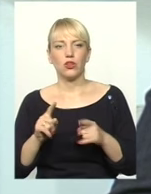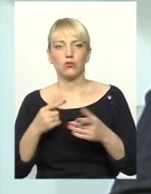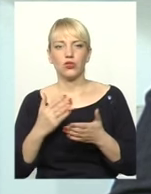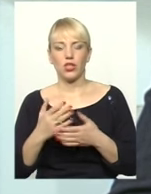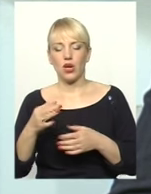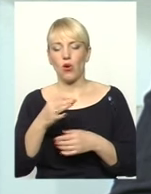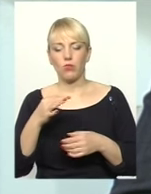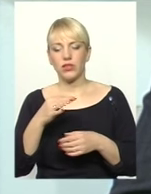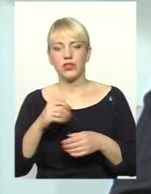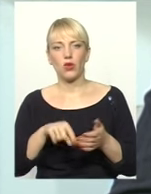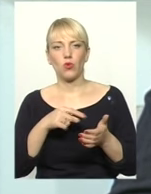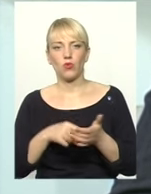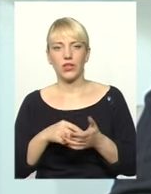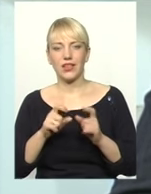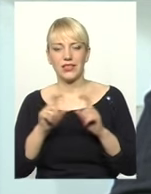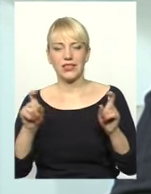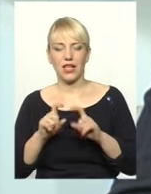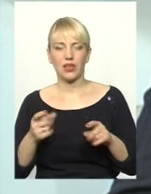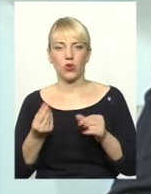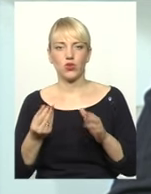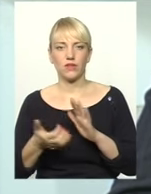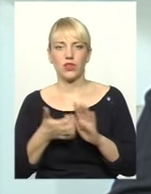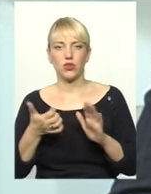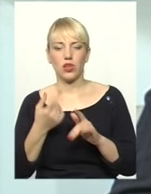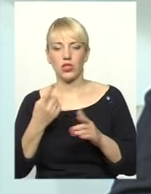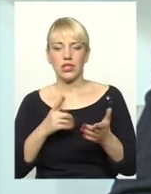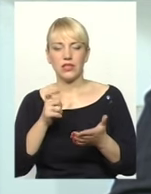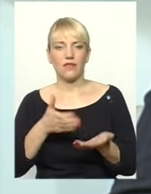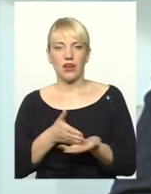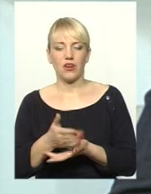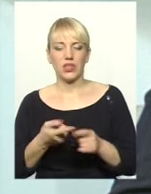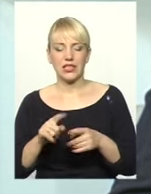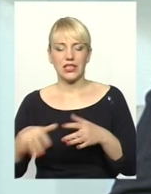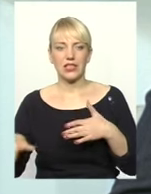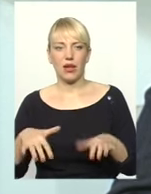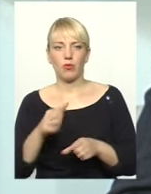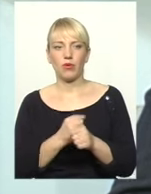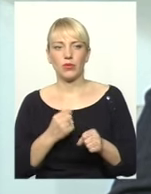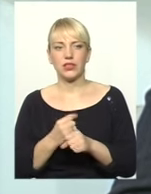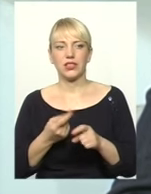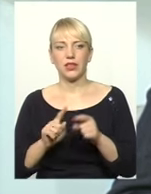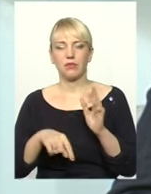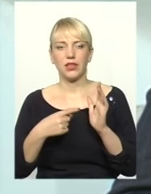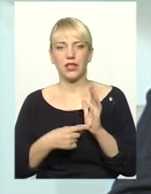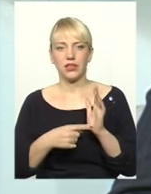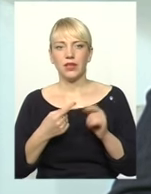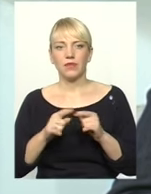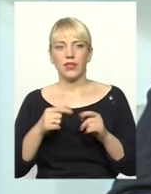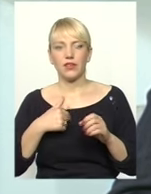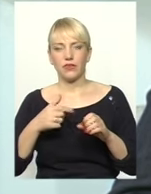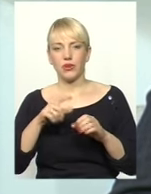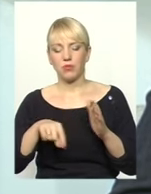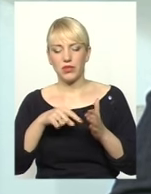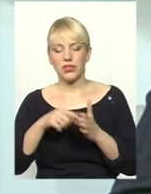комунальні заклади, коштів недостатньо. Одна з варіантів, на жаль, він сьогодні дуже слабо пропрацюється, це питання. Ми говоримо, що в місті